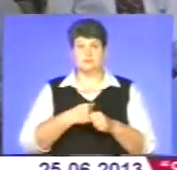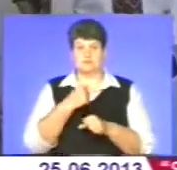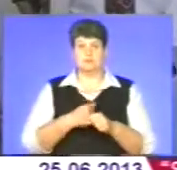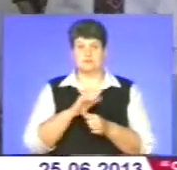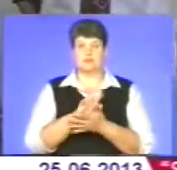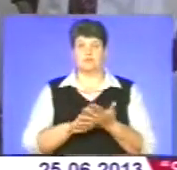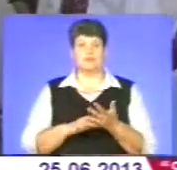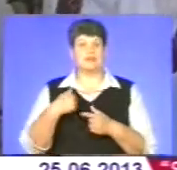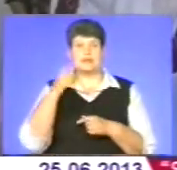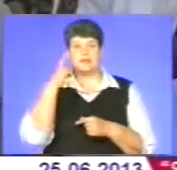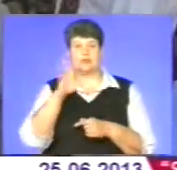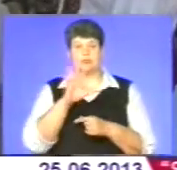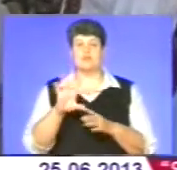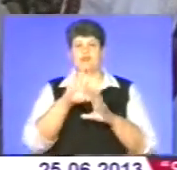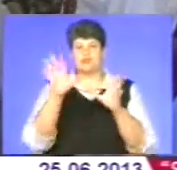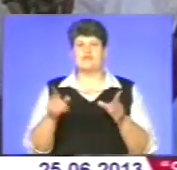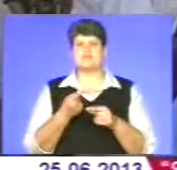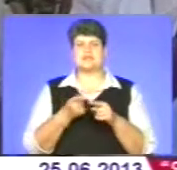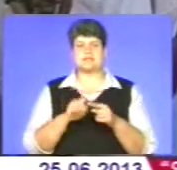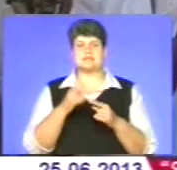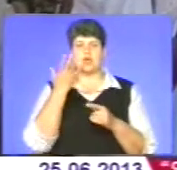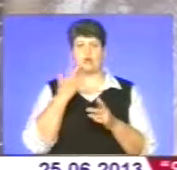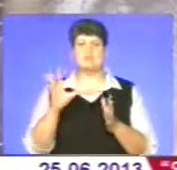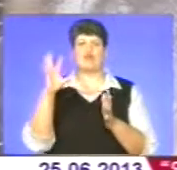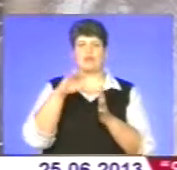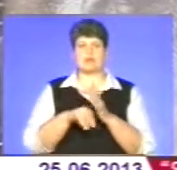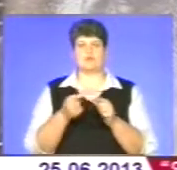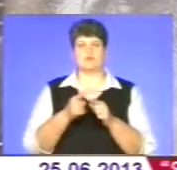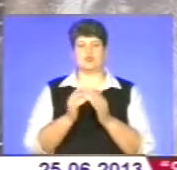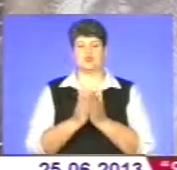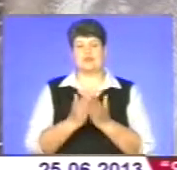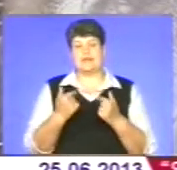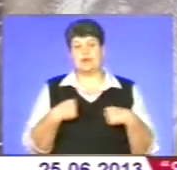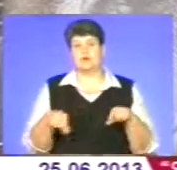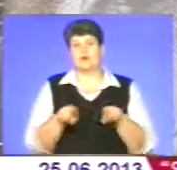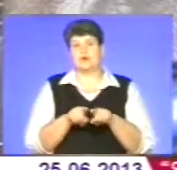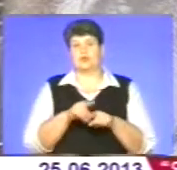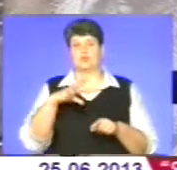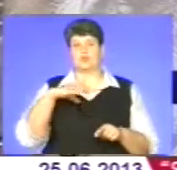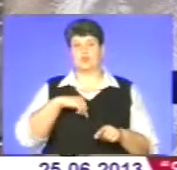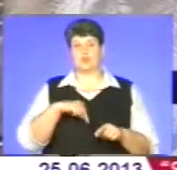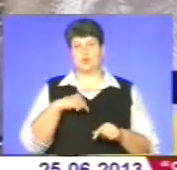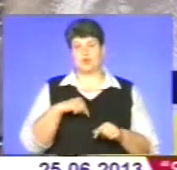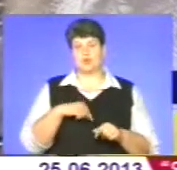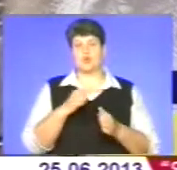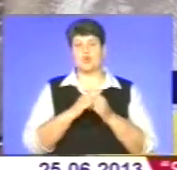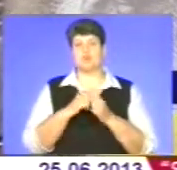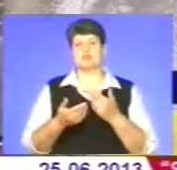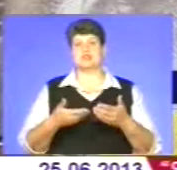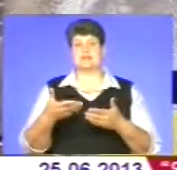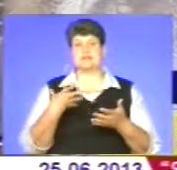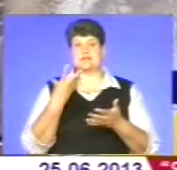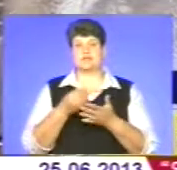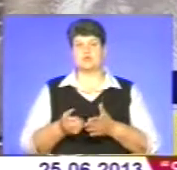може, він не думав, що все це колись війде у цю книгу. Я є такий самий в душі, я йду в своїй, як він каже, кожен десь своїм шляхом